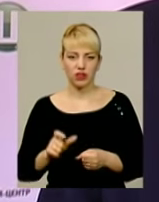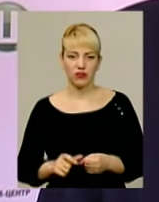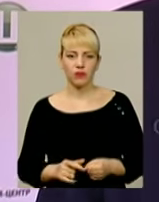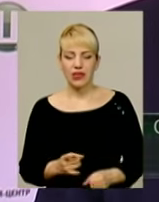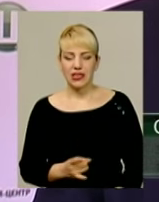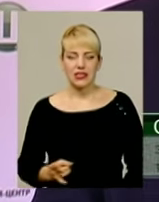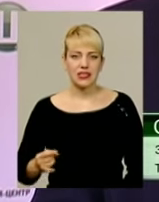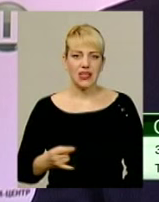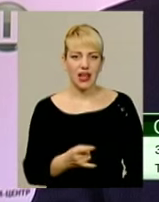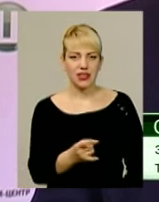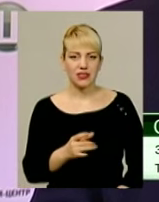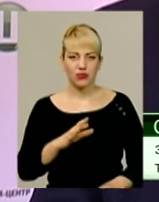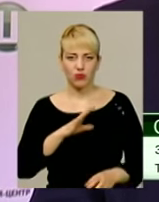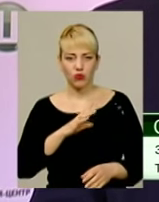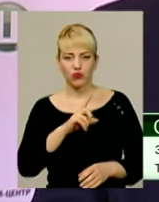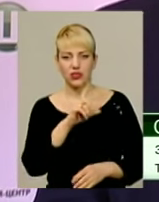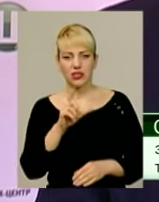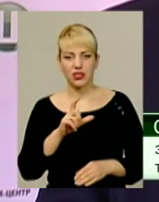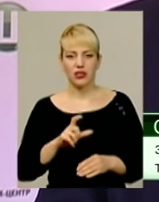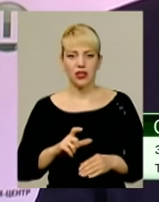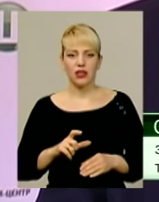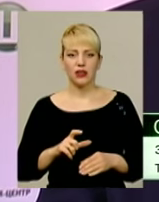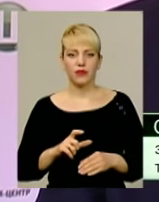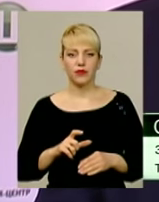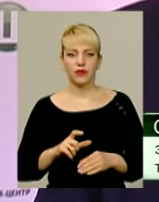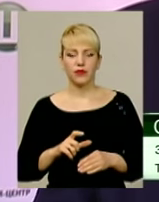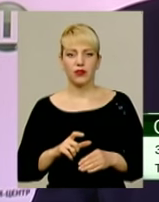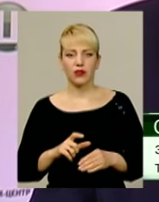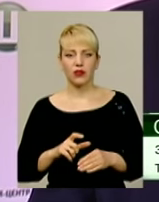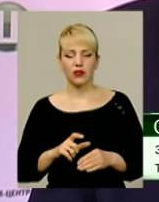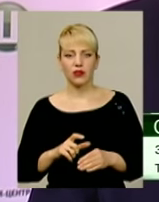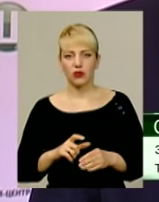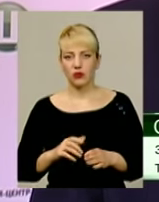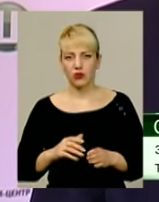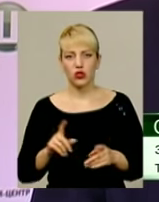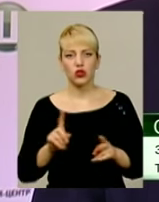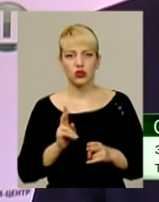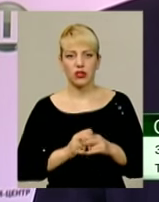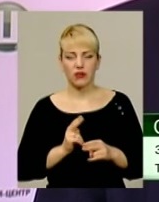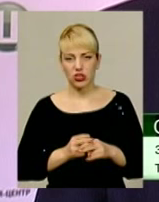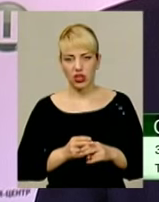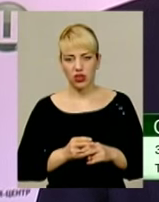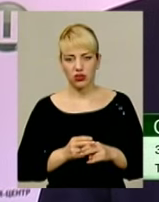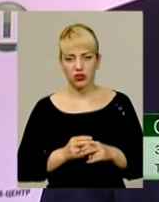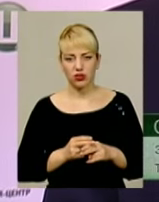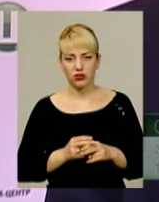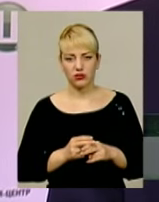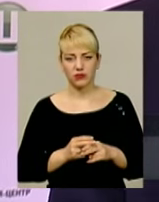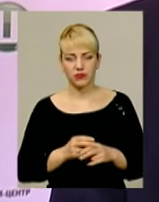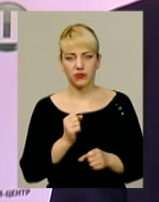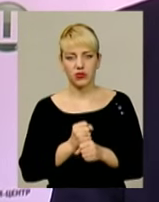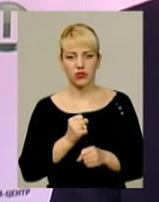здійснювався з відповідним ухилом, що перешкоджало нормальному